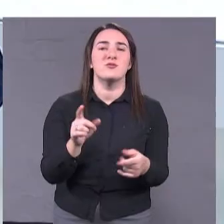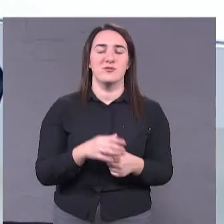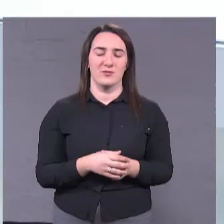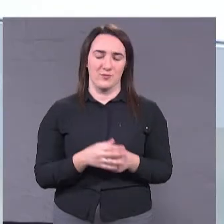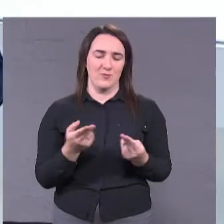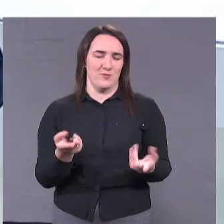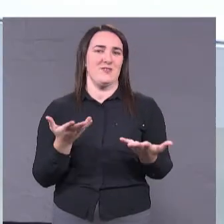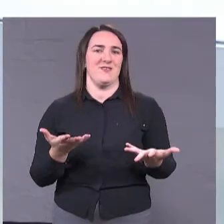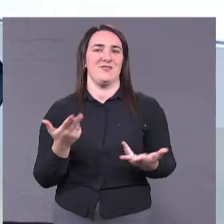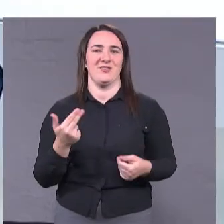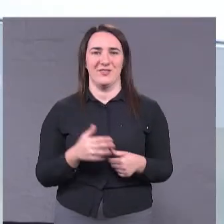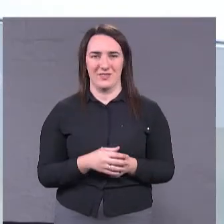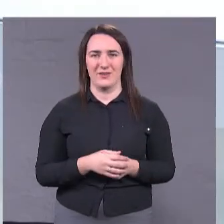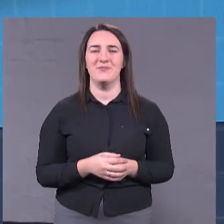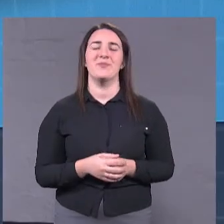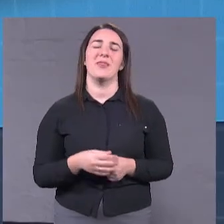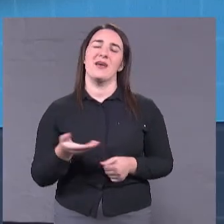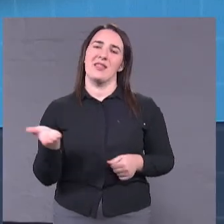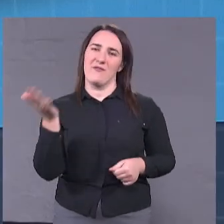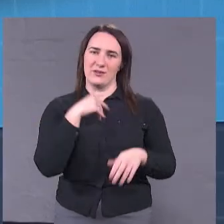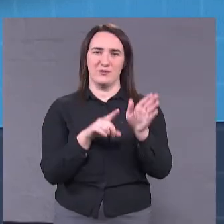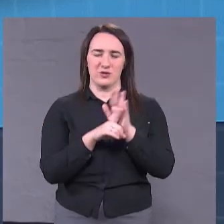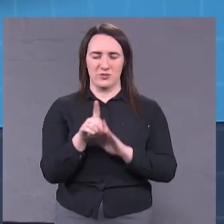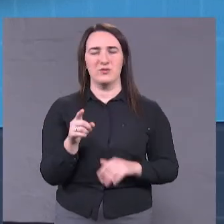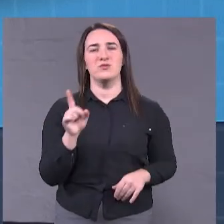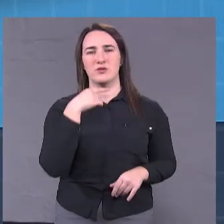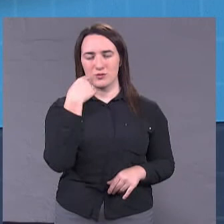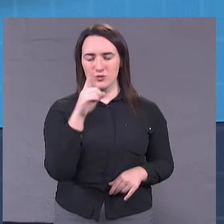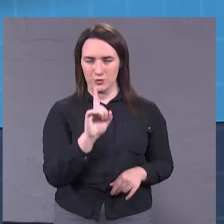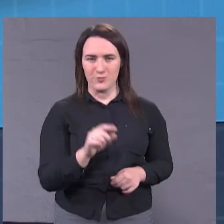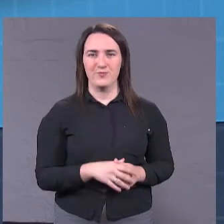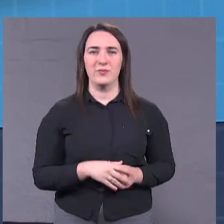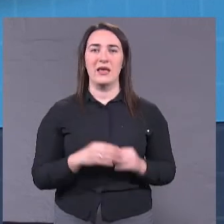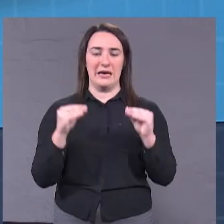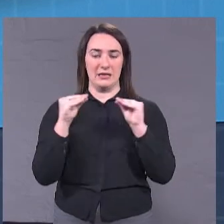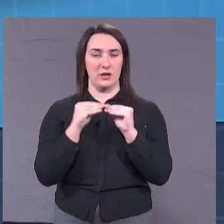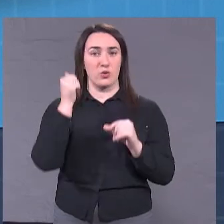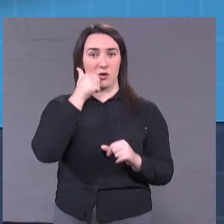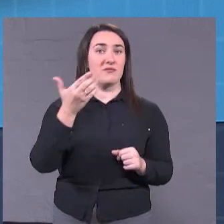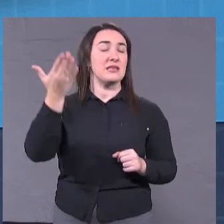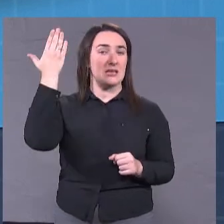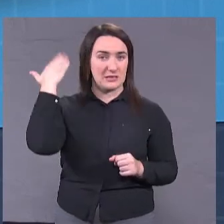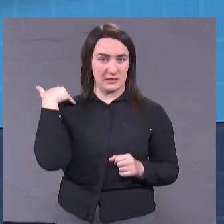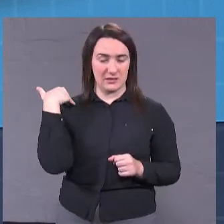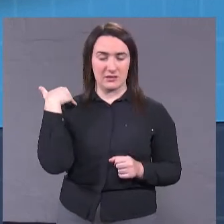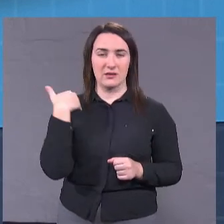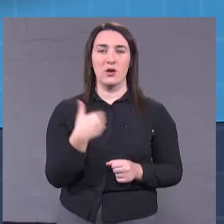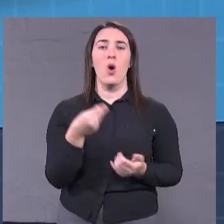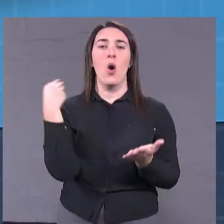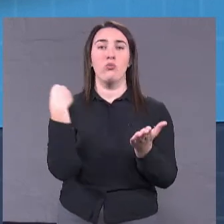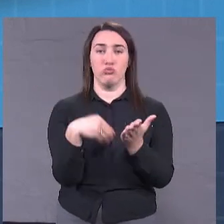Правильно? Але давайте начнем з того, що я почав з того, що 10 років назад бюджет был